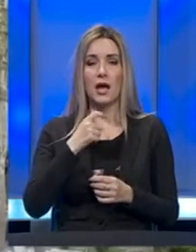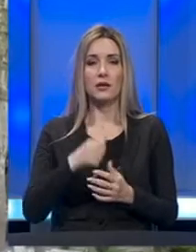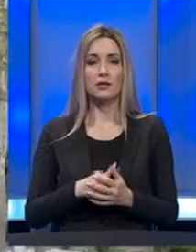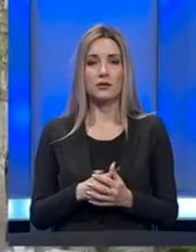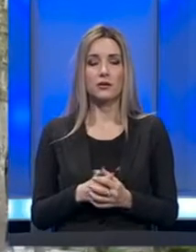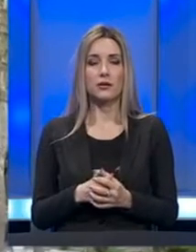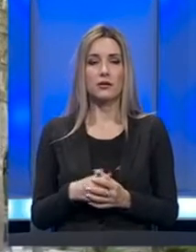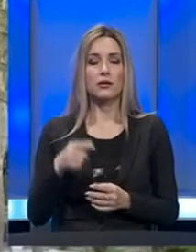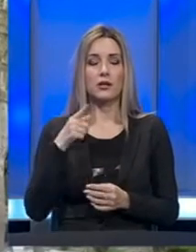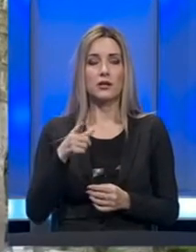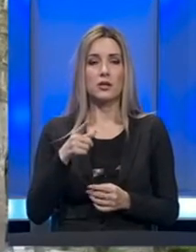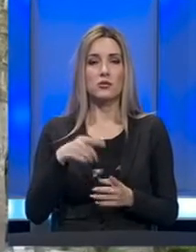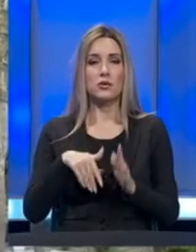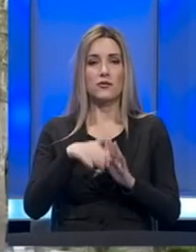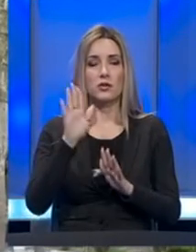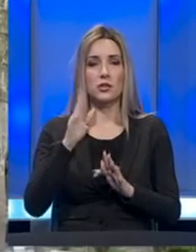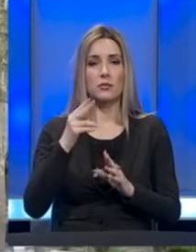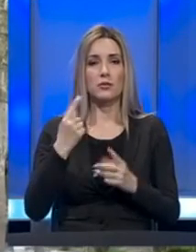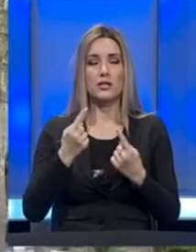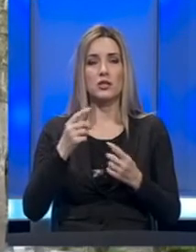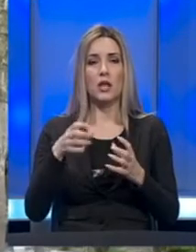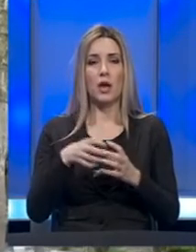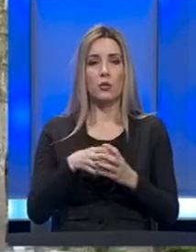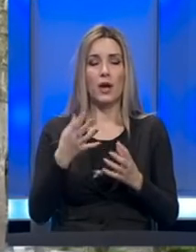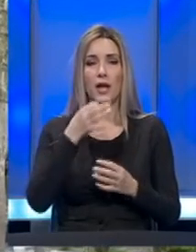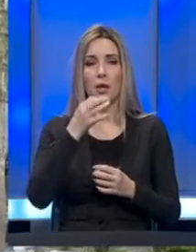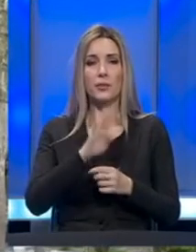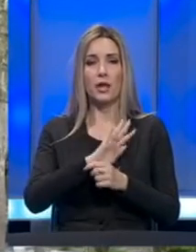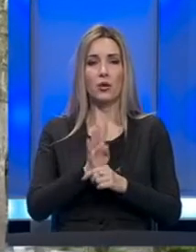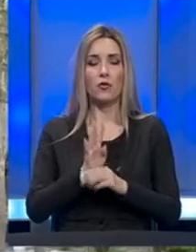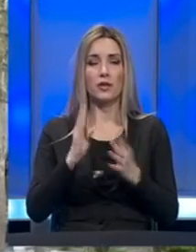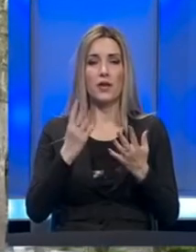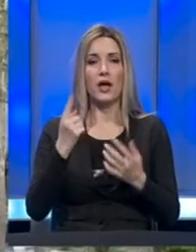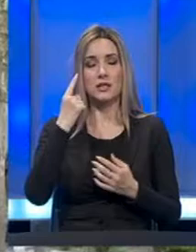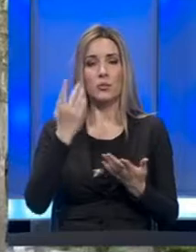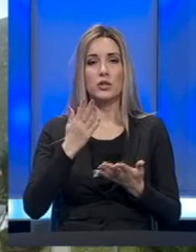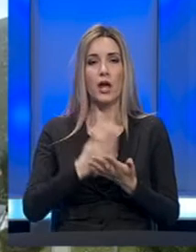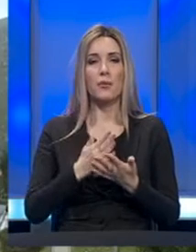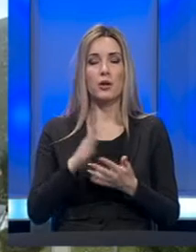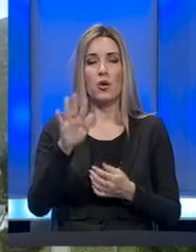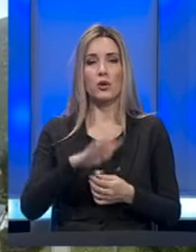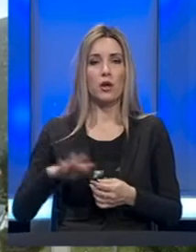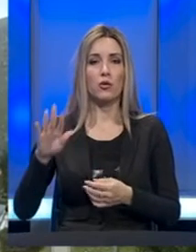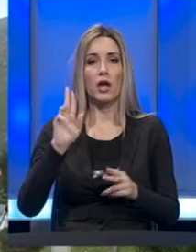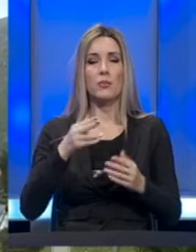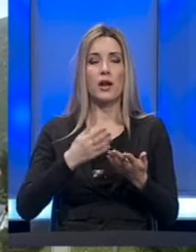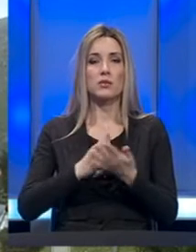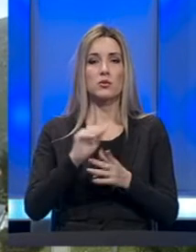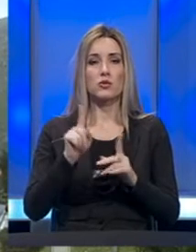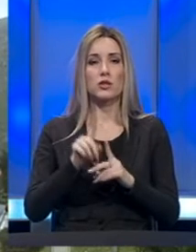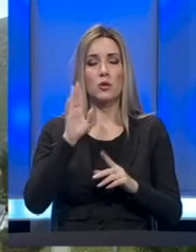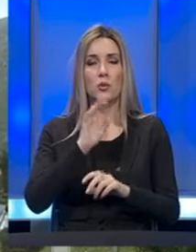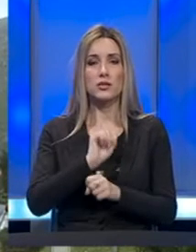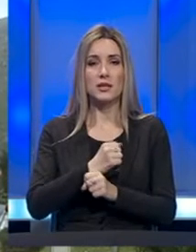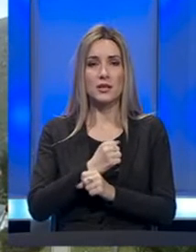iznemogli da su izrazito rizična grupa kada je u pitanju COVID-19. Znamo i šta se desilo u regionu, ali evo imali smo slučajeve i u Bosni i